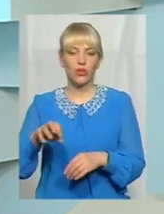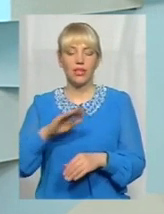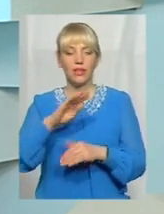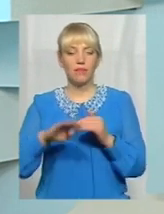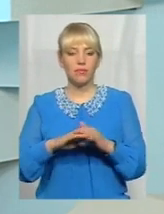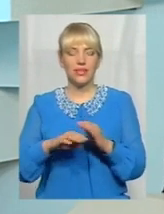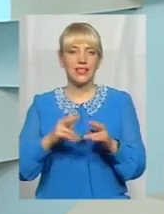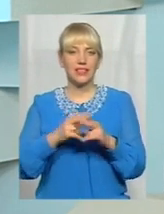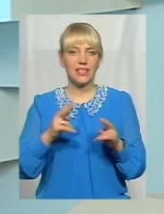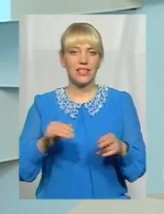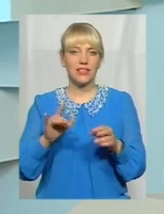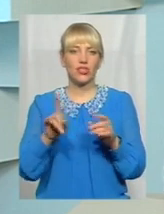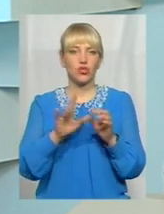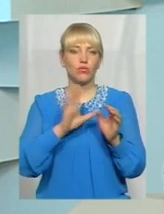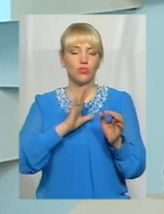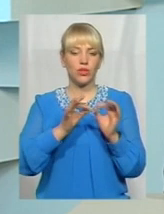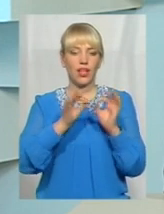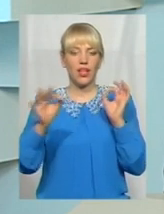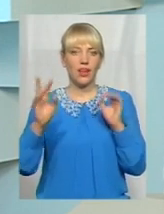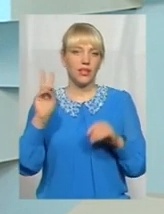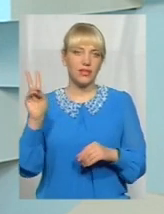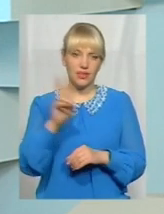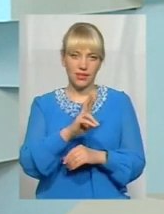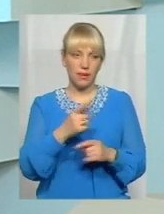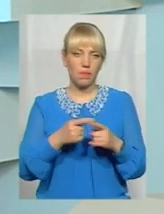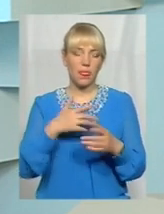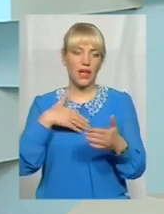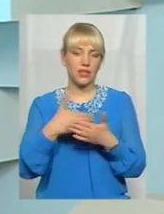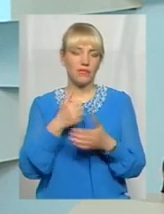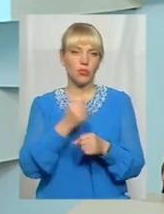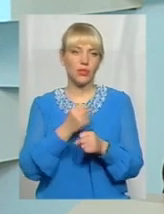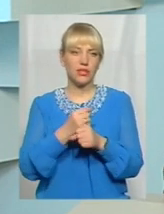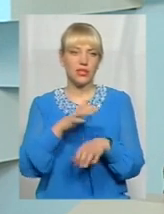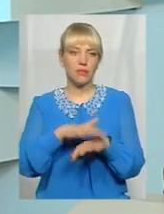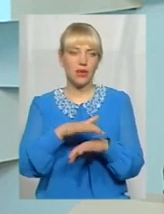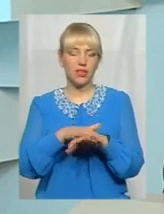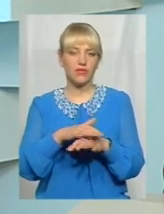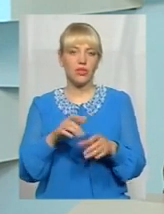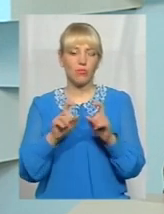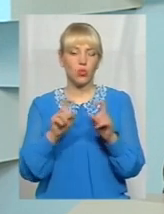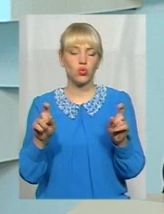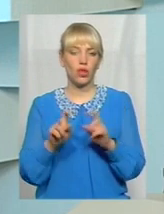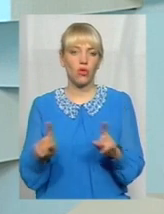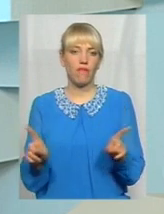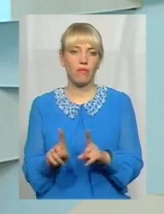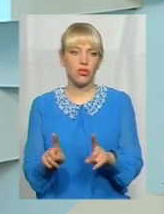і на протягування ліній. Ми сьогодні активно працюємо з банківськими установами, щоб